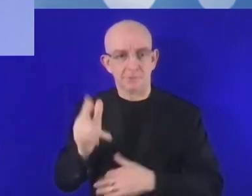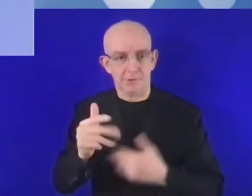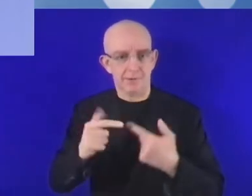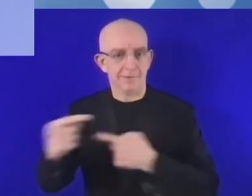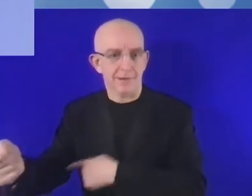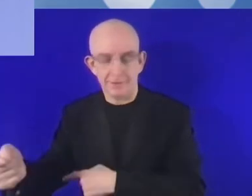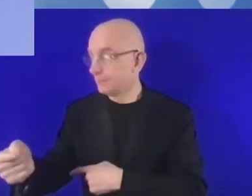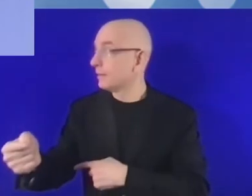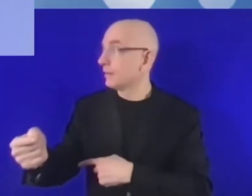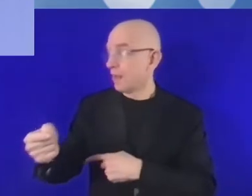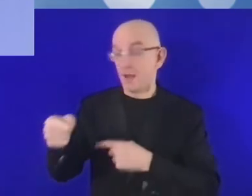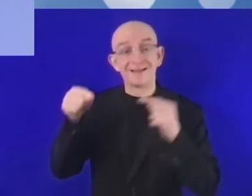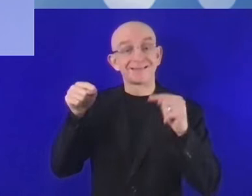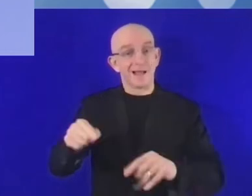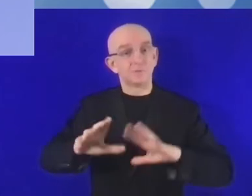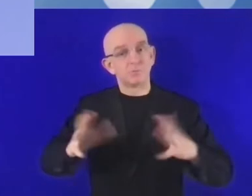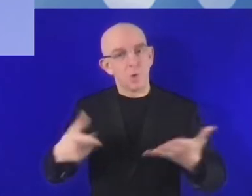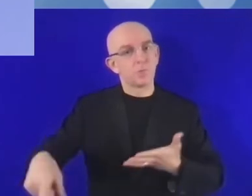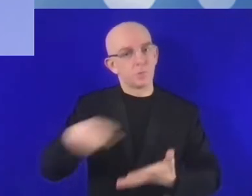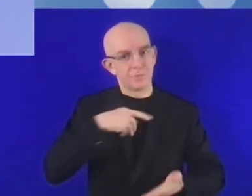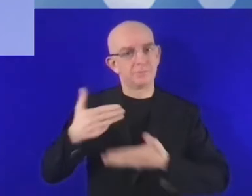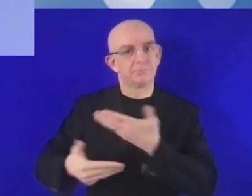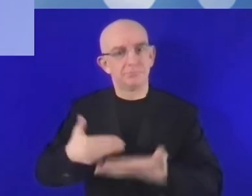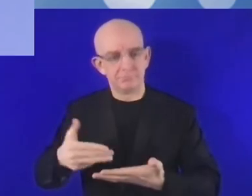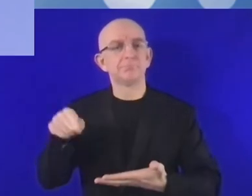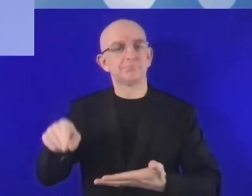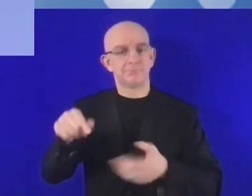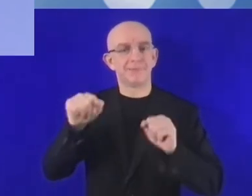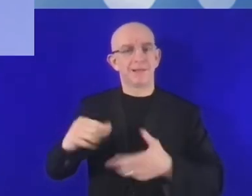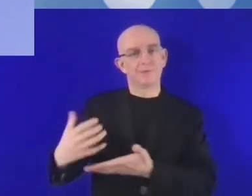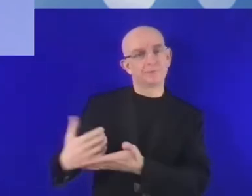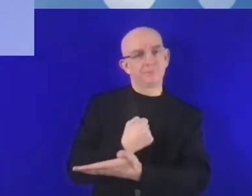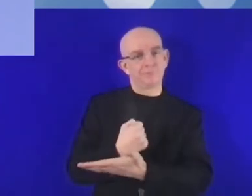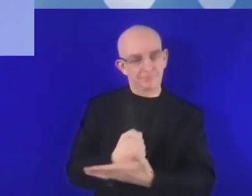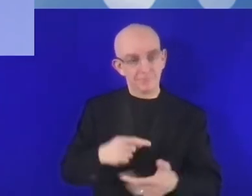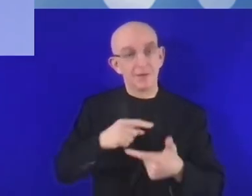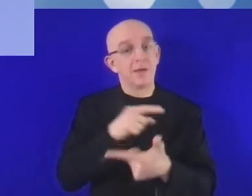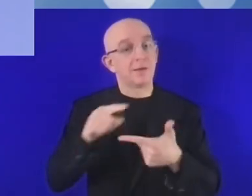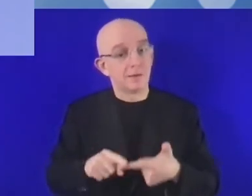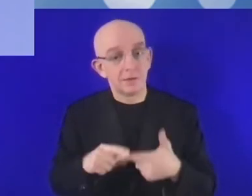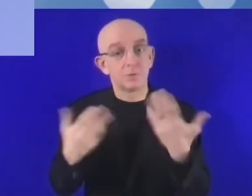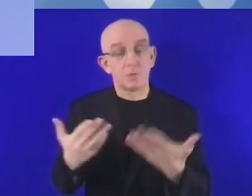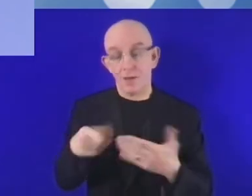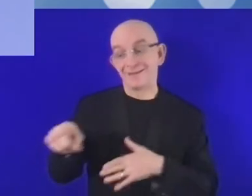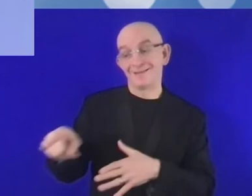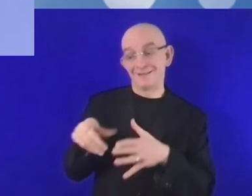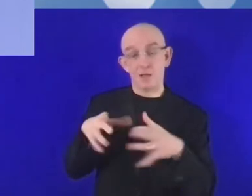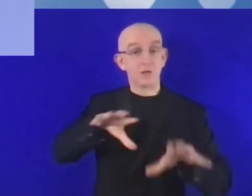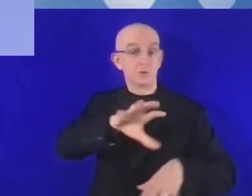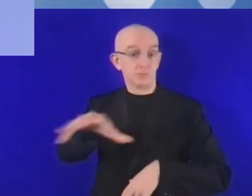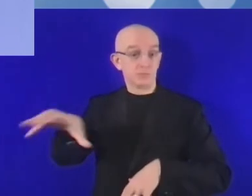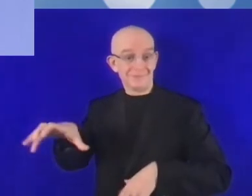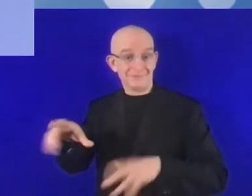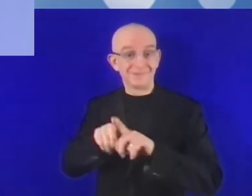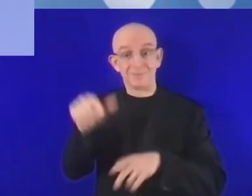rozwijające się, takie jak Etiopia, to są kraje, które często mają ograniczony dostęp